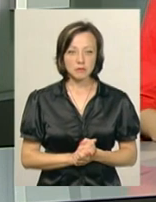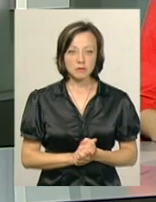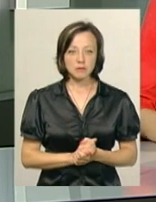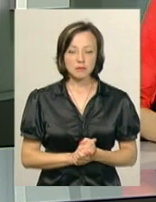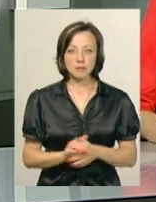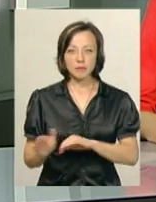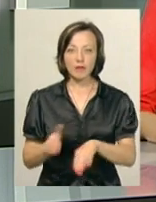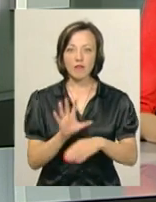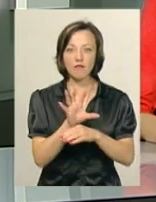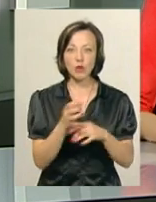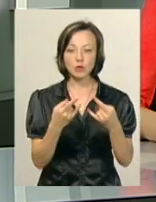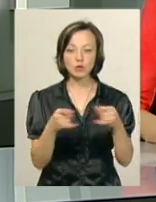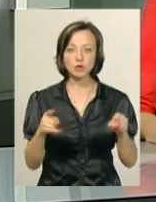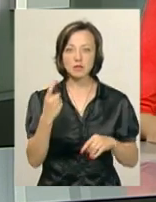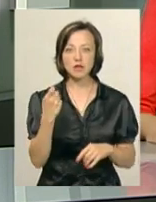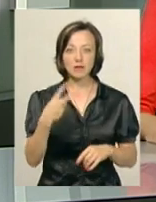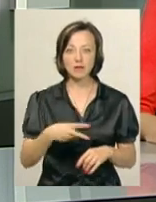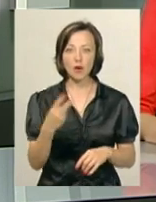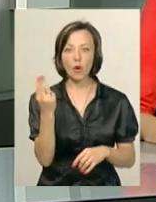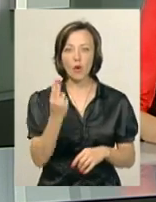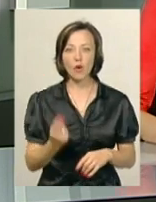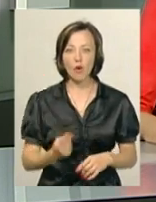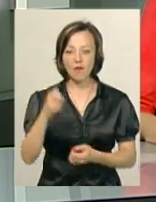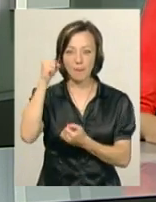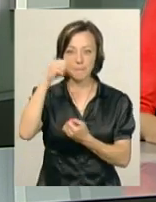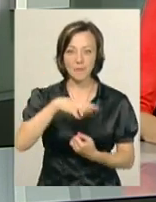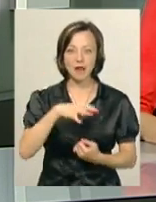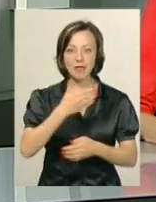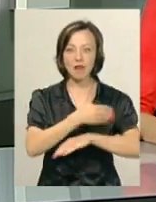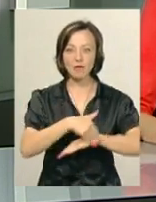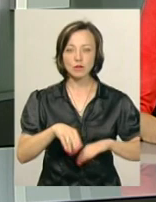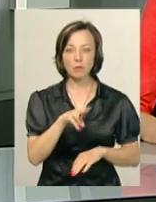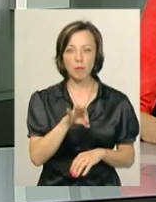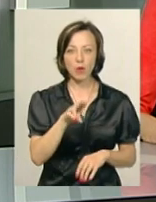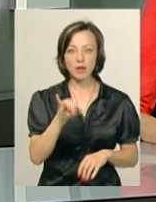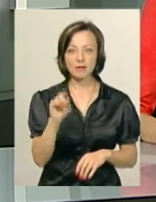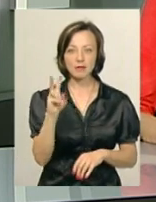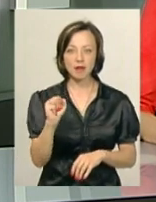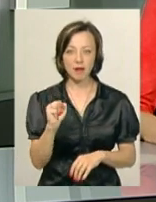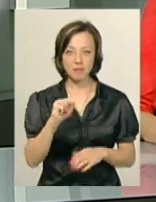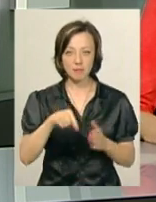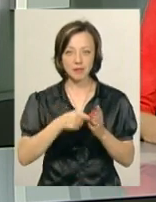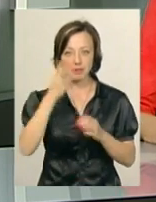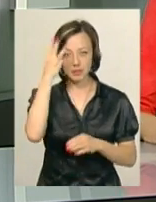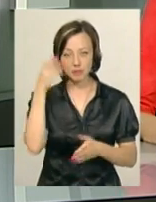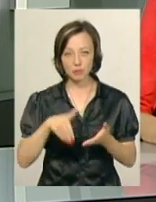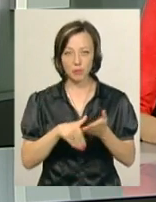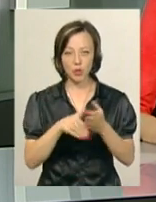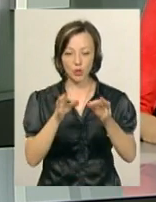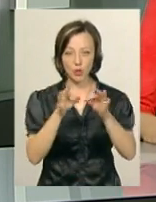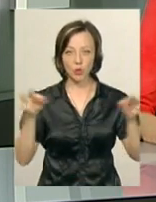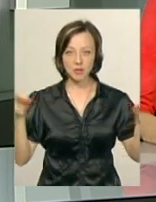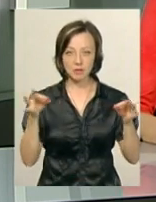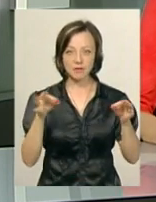Фотозону зі 120 кольорових парасолюк облаштували на вулиці Подільській у Хмельницькому. Їх за допомогою тросів